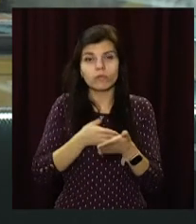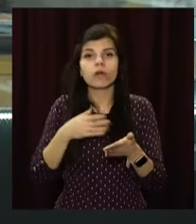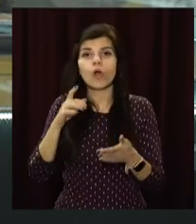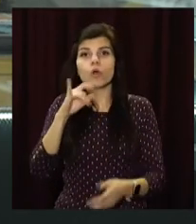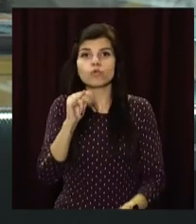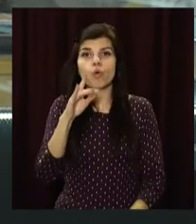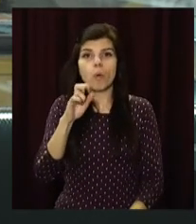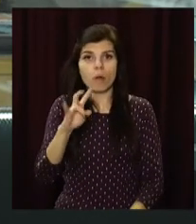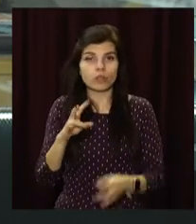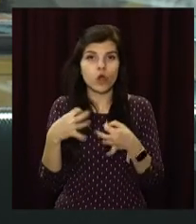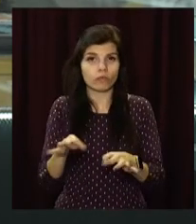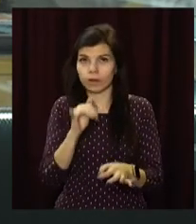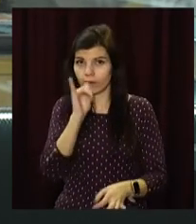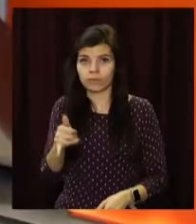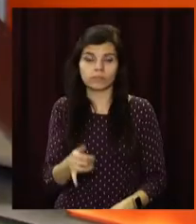«Рокобану» дозволу.